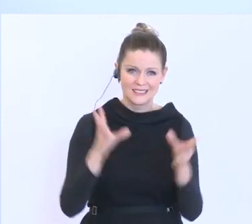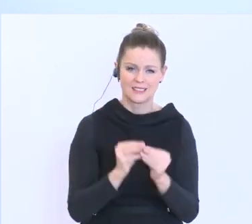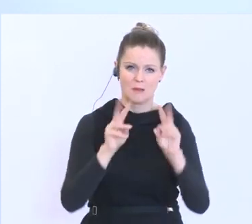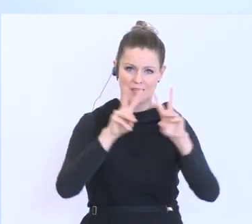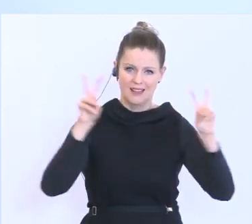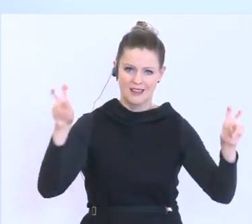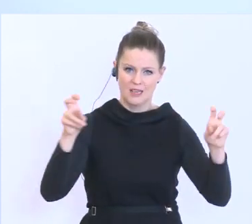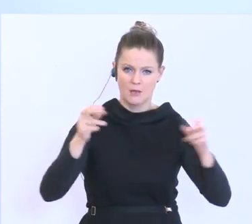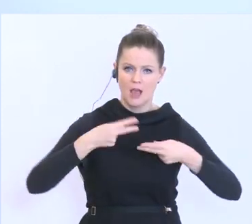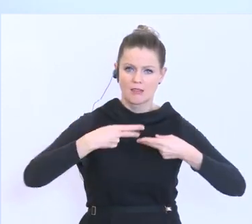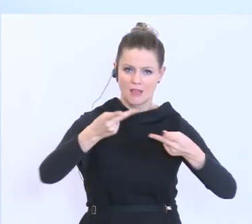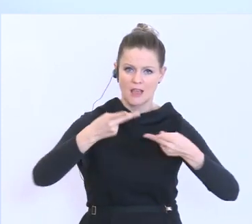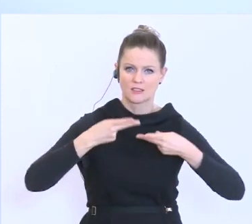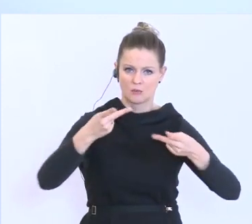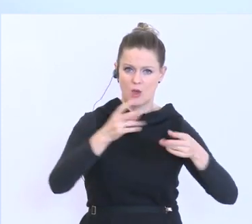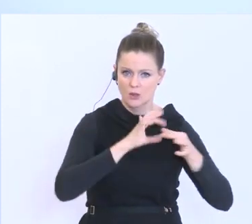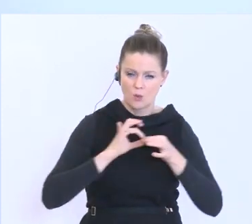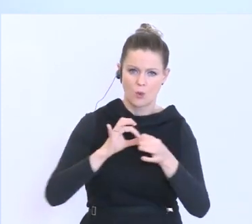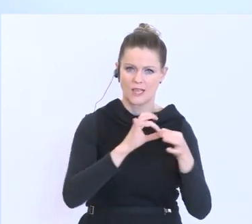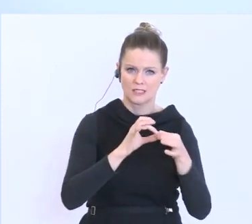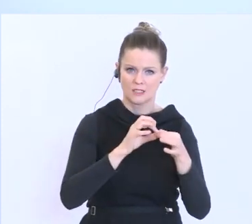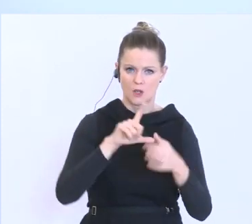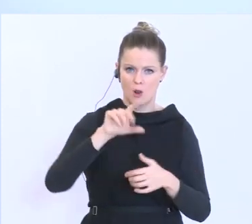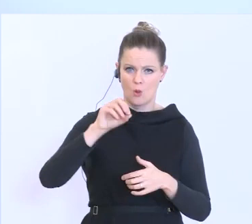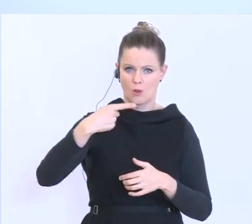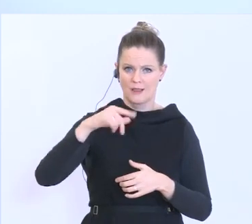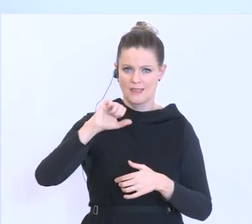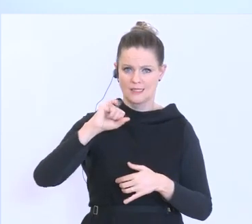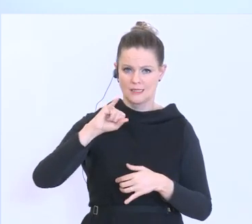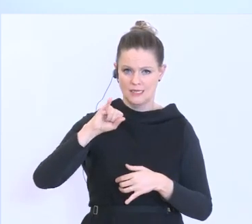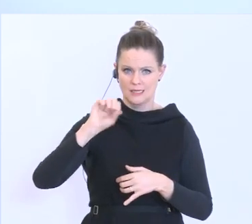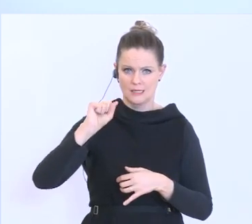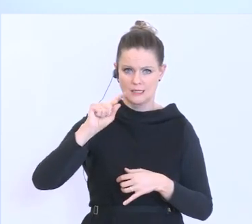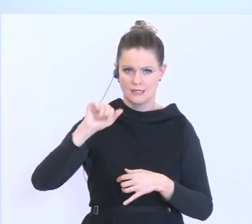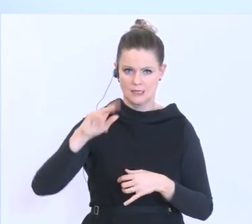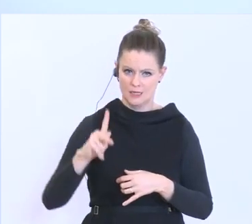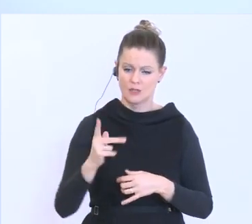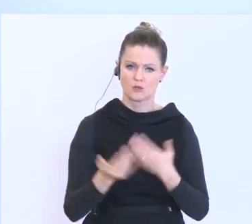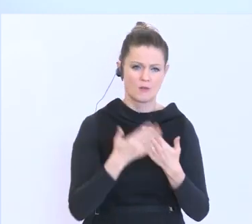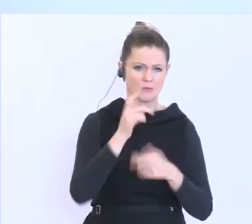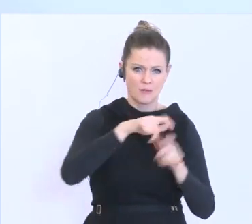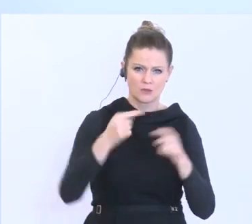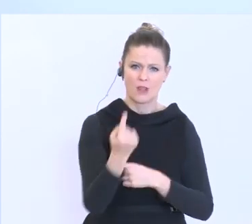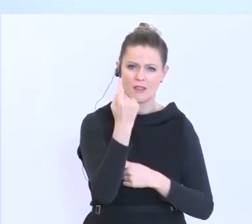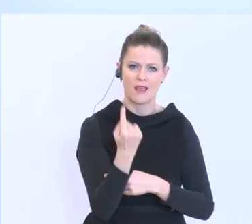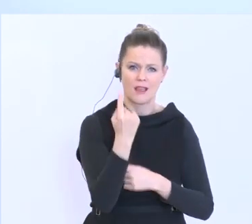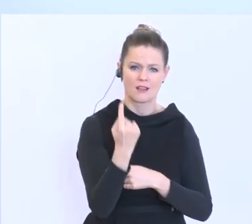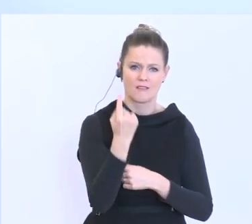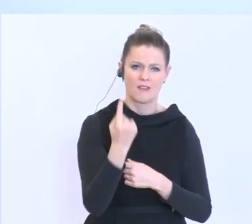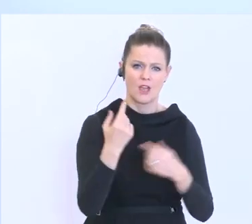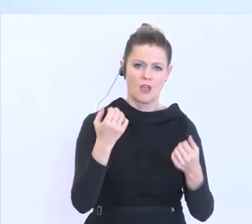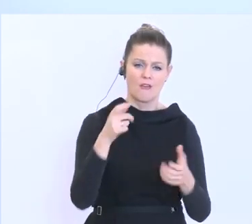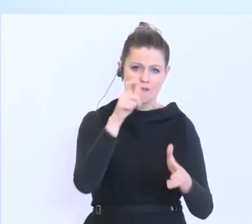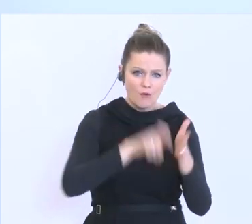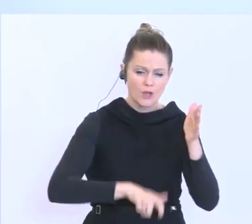Transport und Logistik. Also Menschen mit LKFührerschein bzw. Personen, die wirklich auch